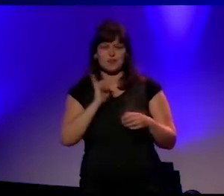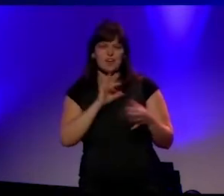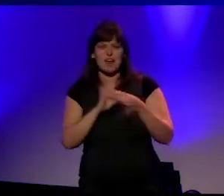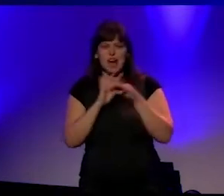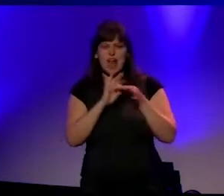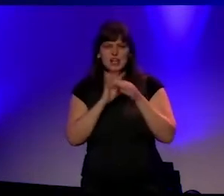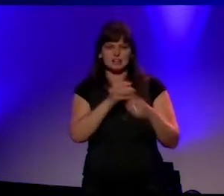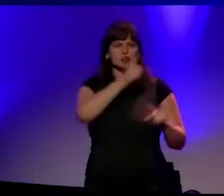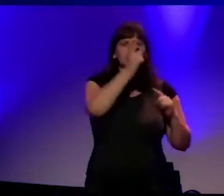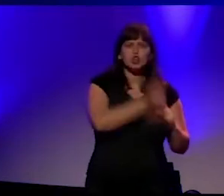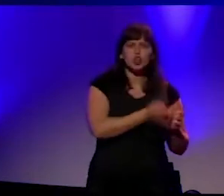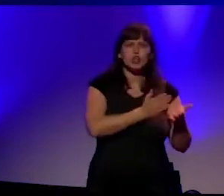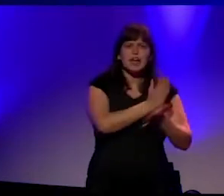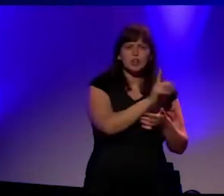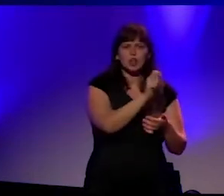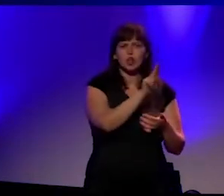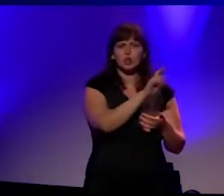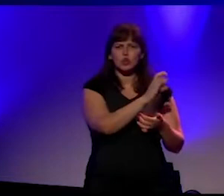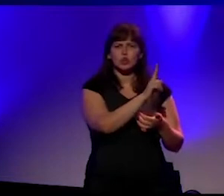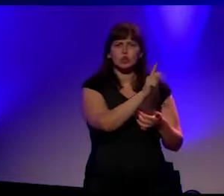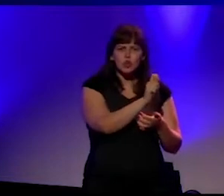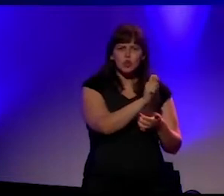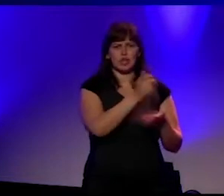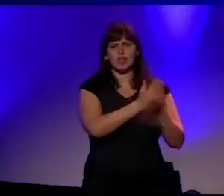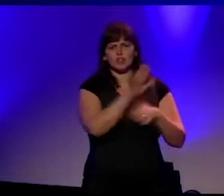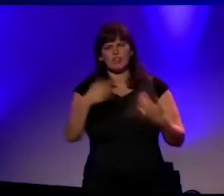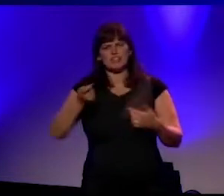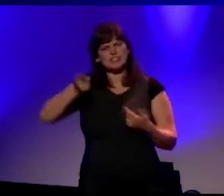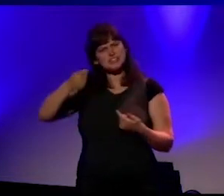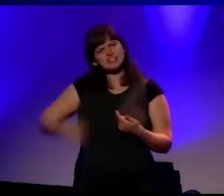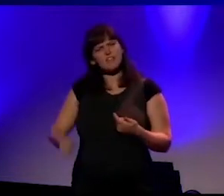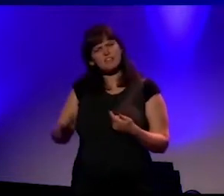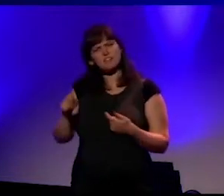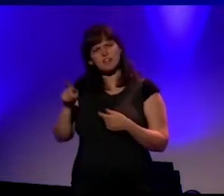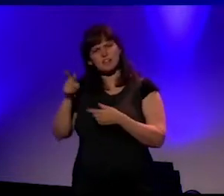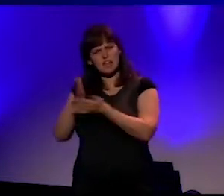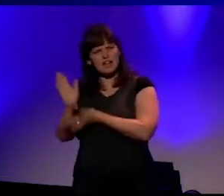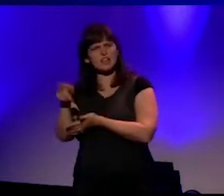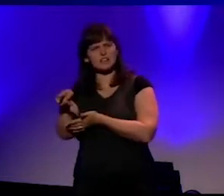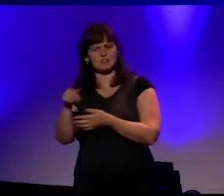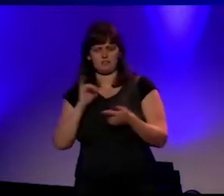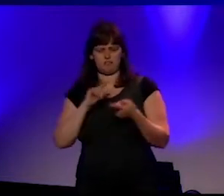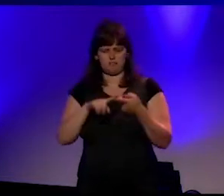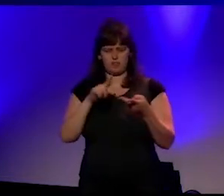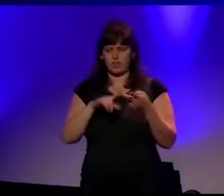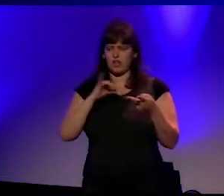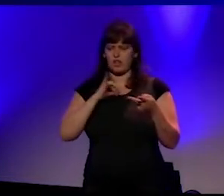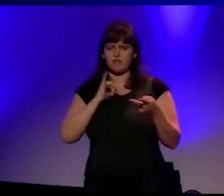en strafrecht. De plaats van morele verontwaardiging in onze samenleving.